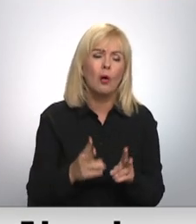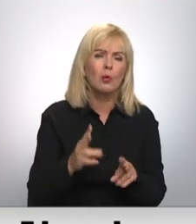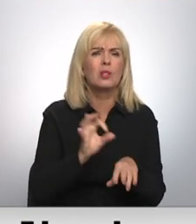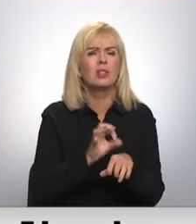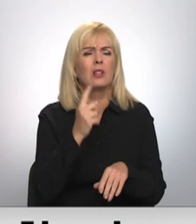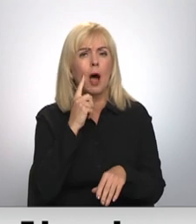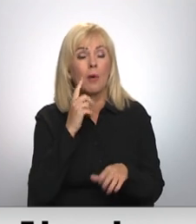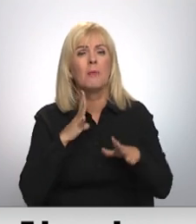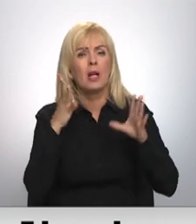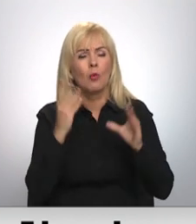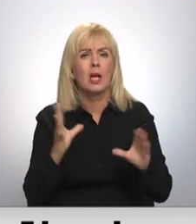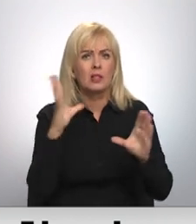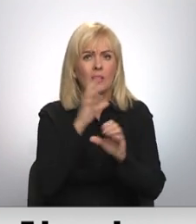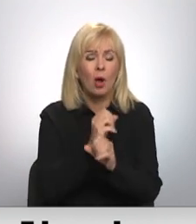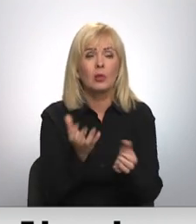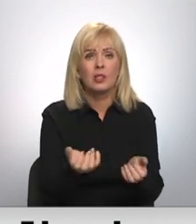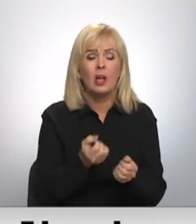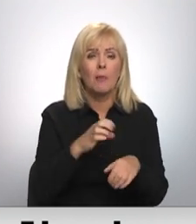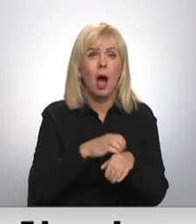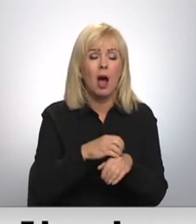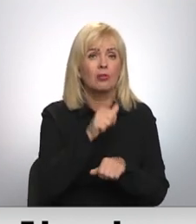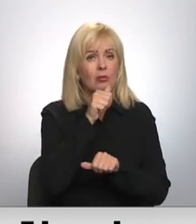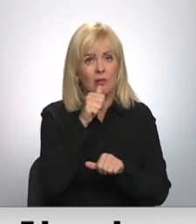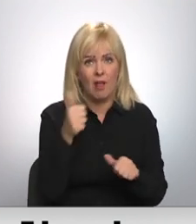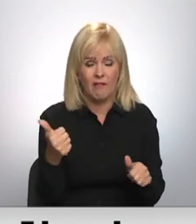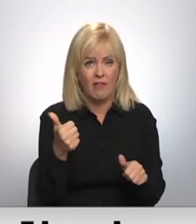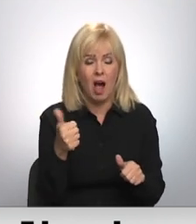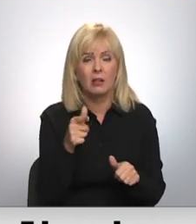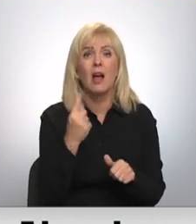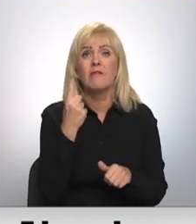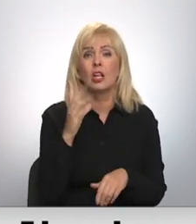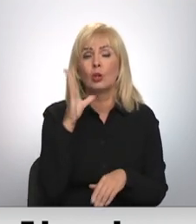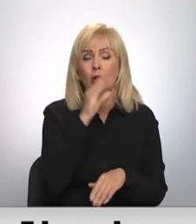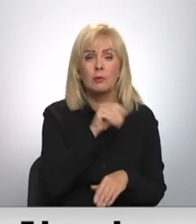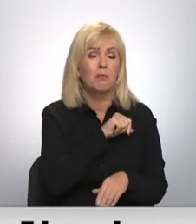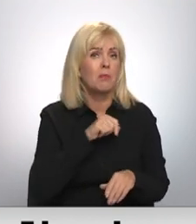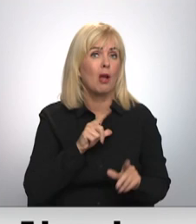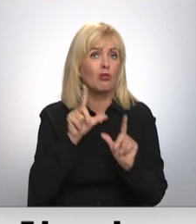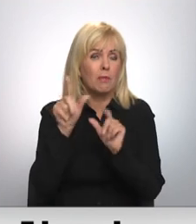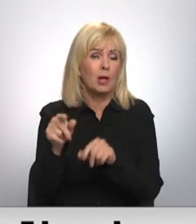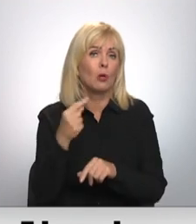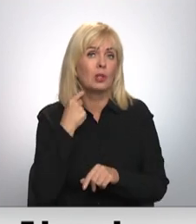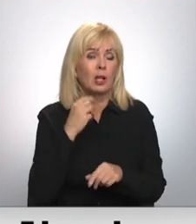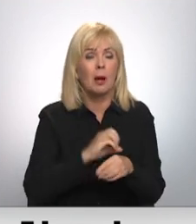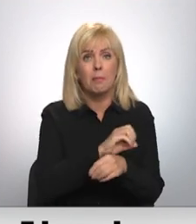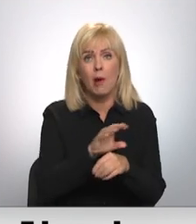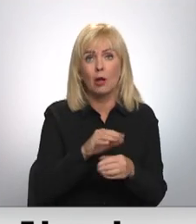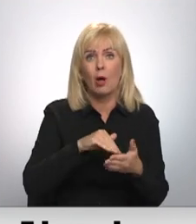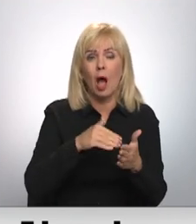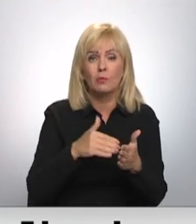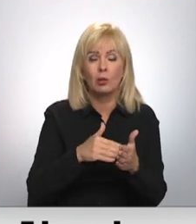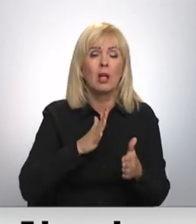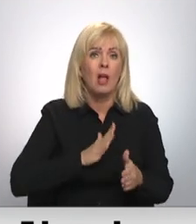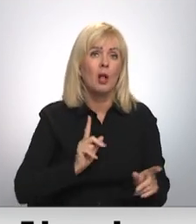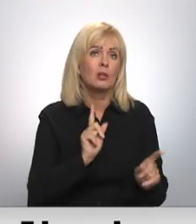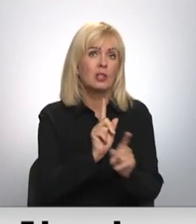sāpes, brīvdienās vai naktīs saņem tārsta palīdzību, gan drīz nav iespējams. Vienīgā iespēja braukt pašiem uz Rīgu, taču pandēmijas apstākļos var nakties